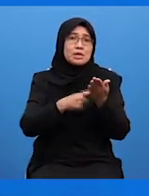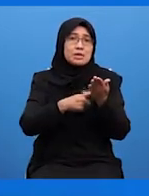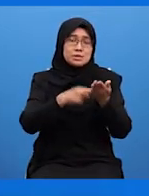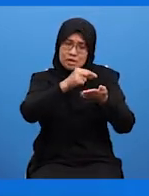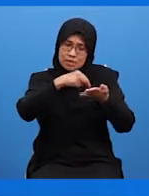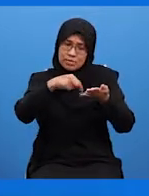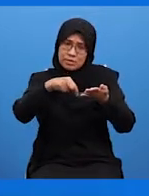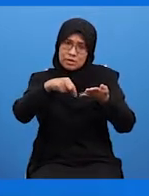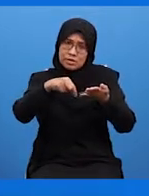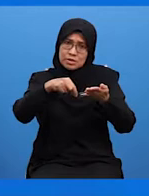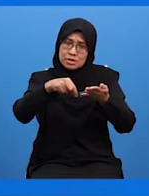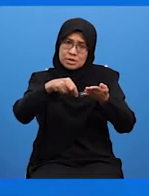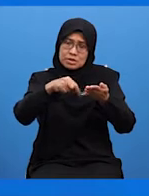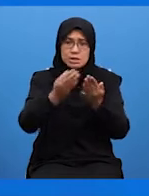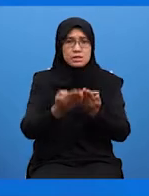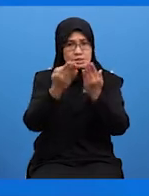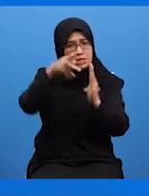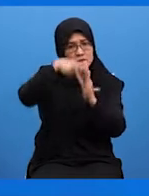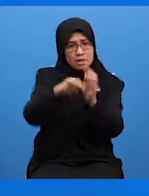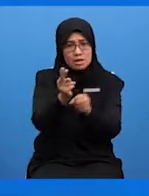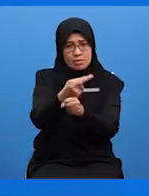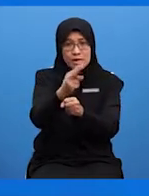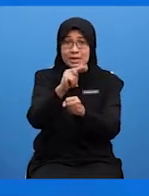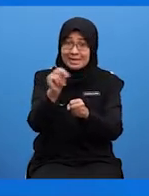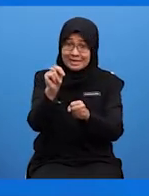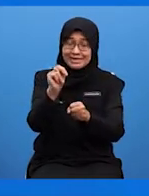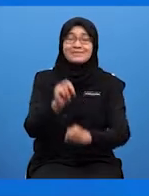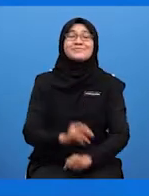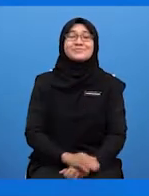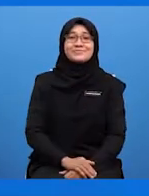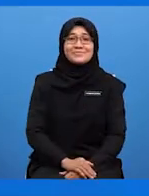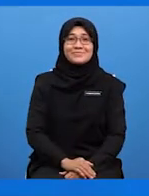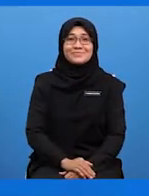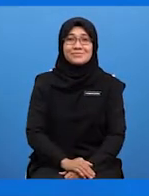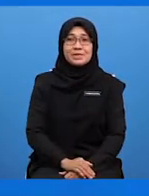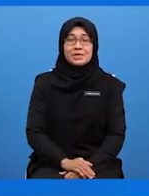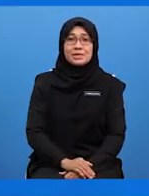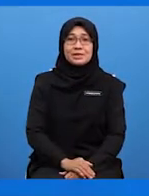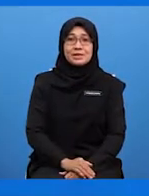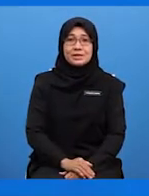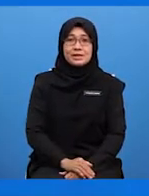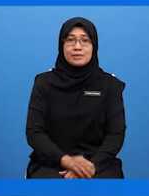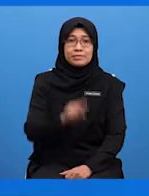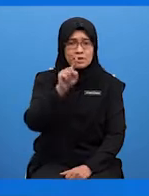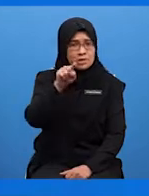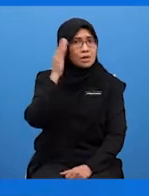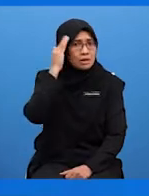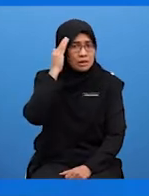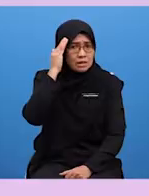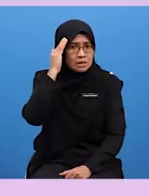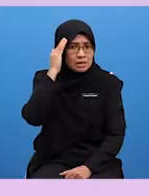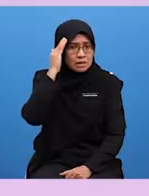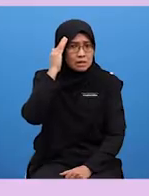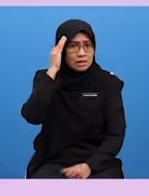cadangan perekaan Bagi tajuk pilihan kedua Dalam soalan projek kajian seni visual Tahukah pelajar-pelajar